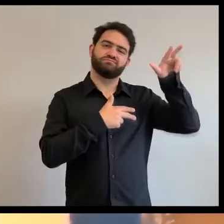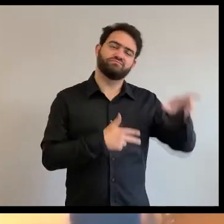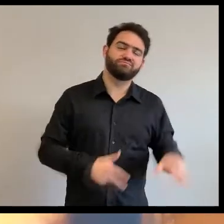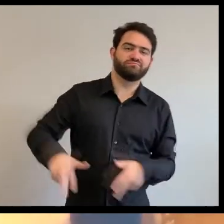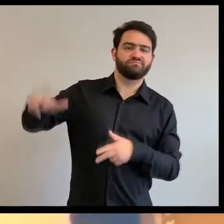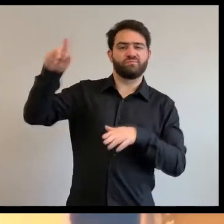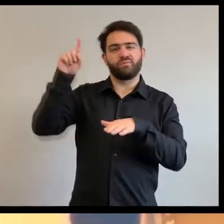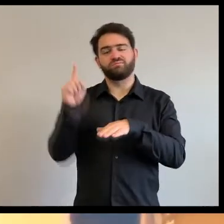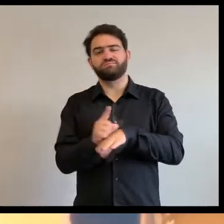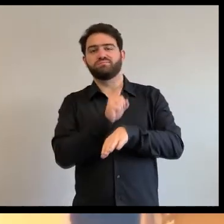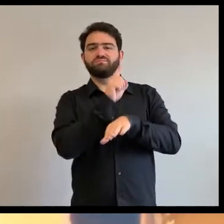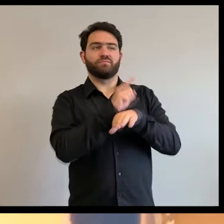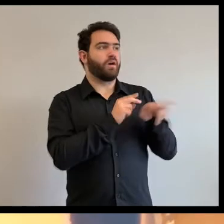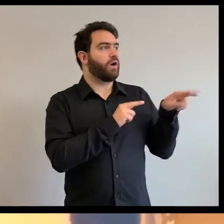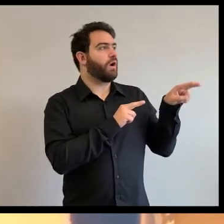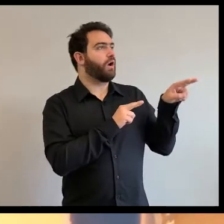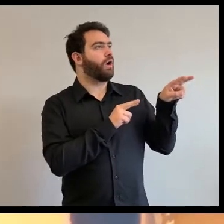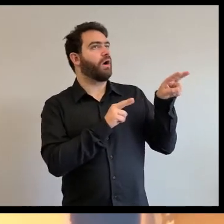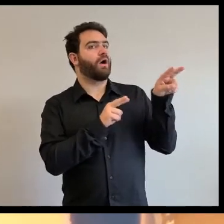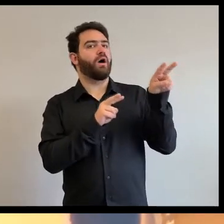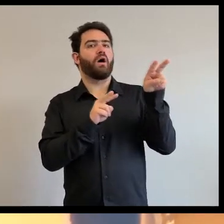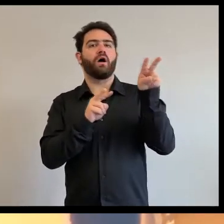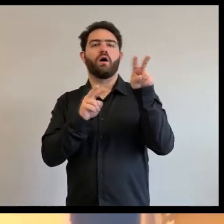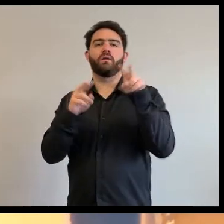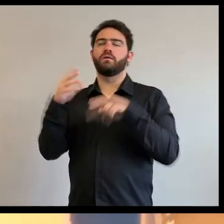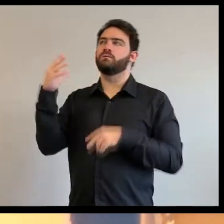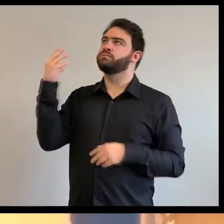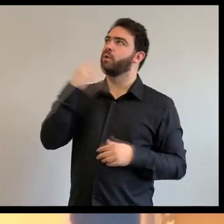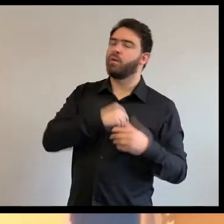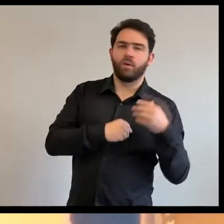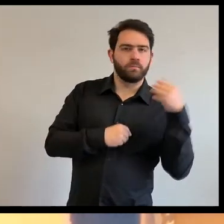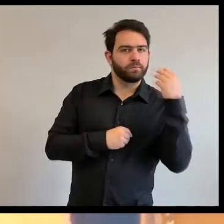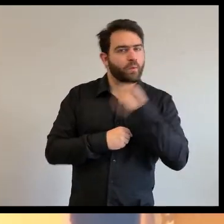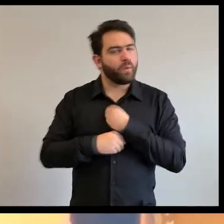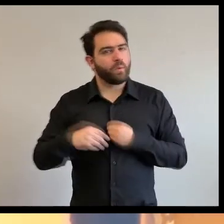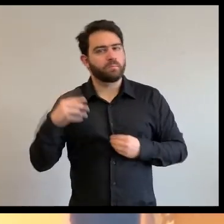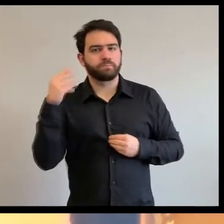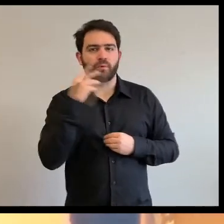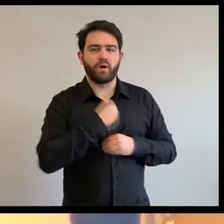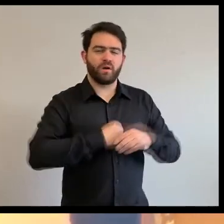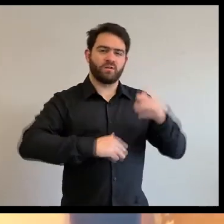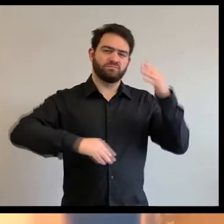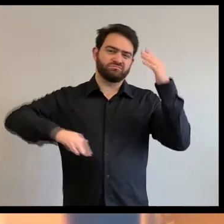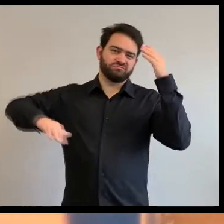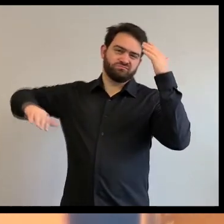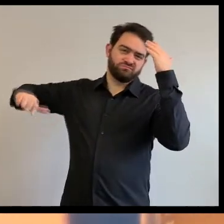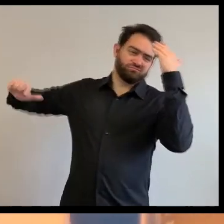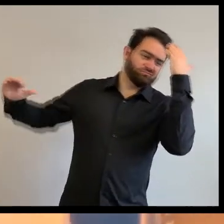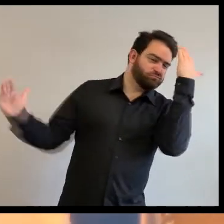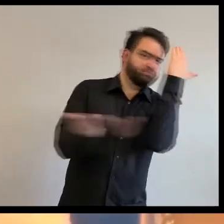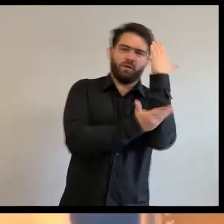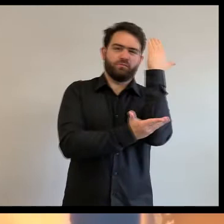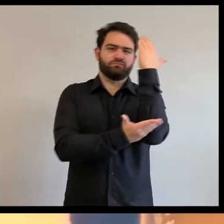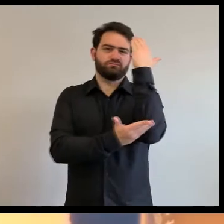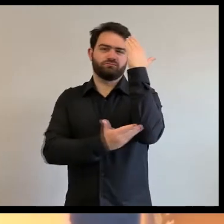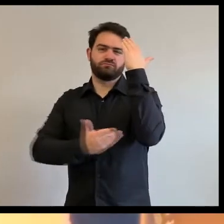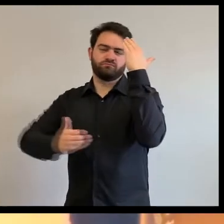qui sont venus. Ils ont trouvé que la forêt est tellement belle qu'ils se sont installés.